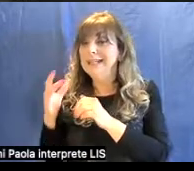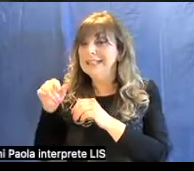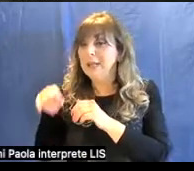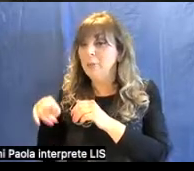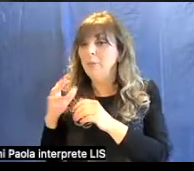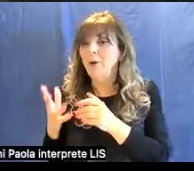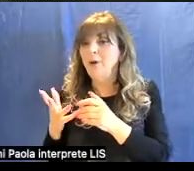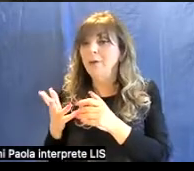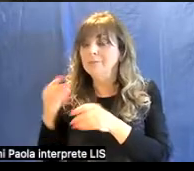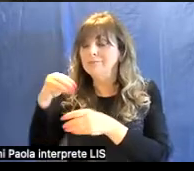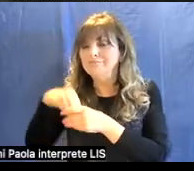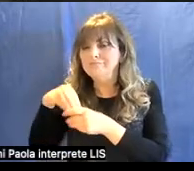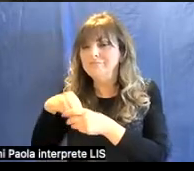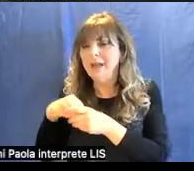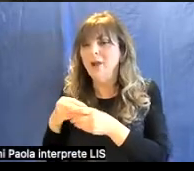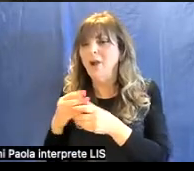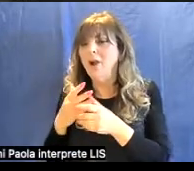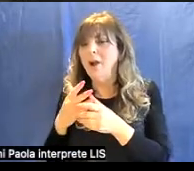colori diversi.